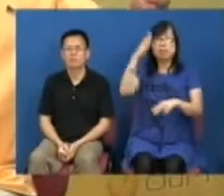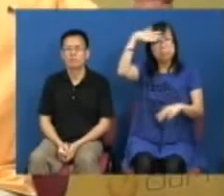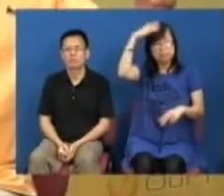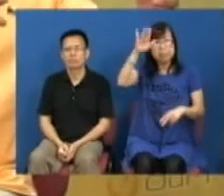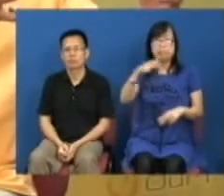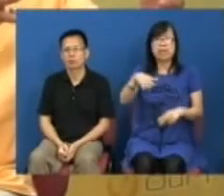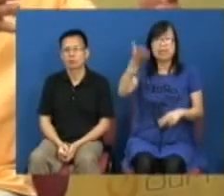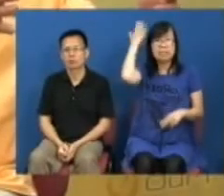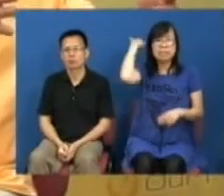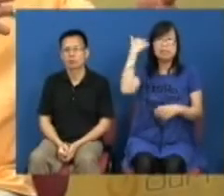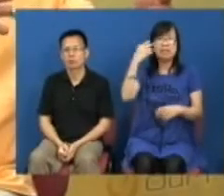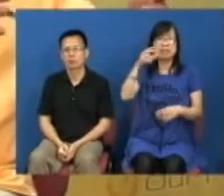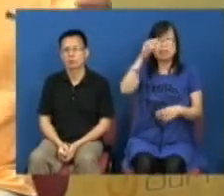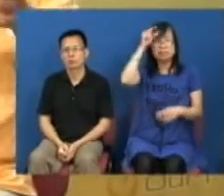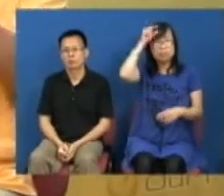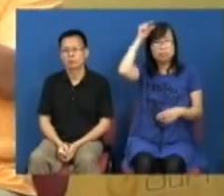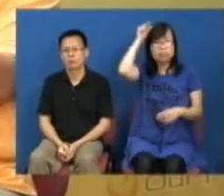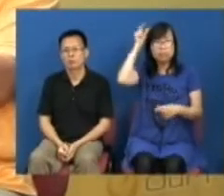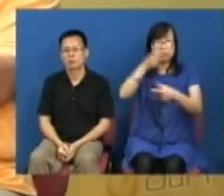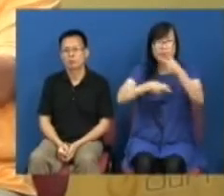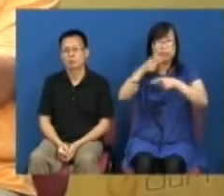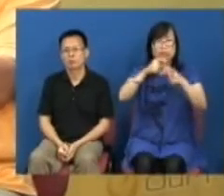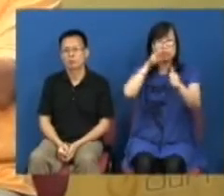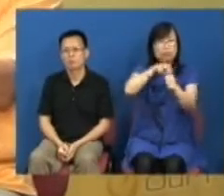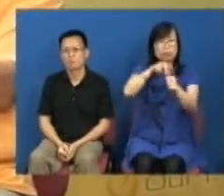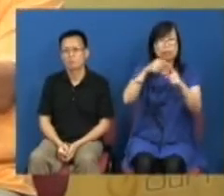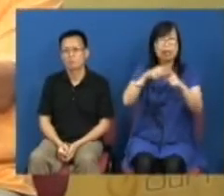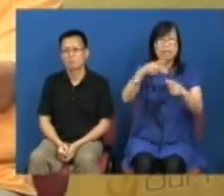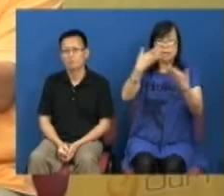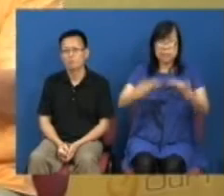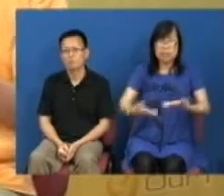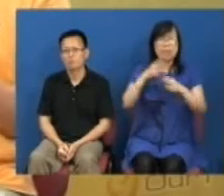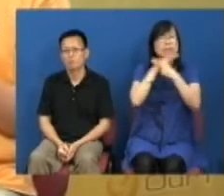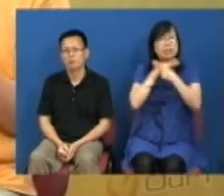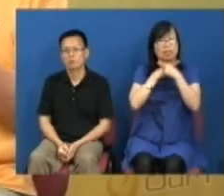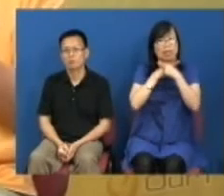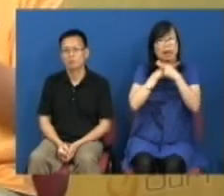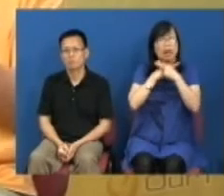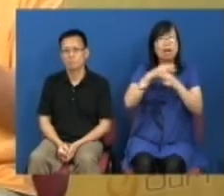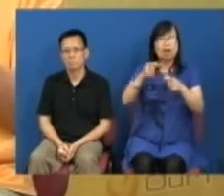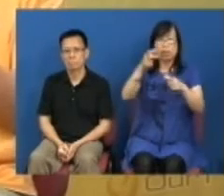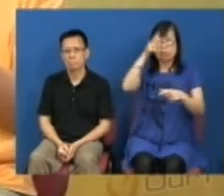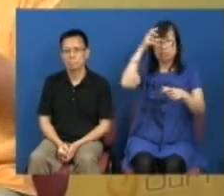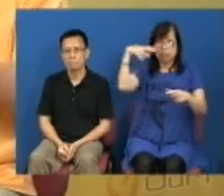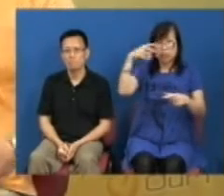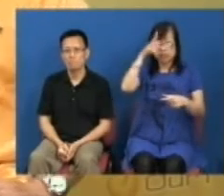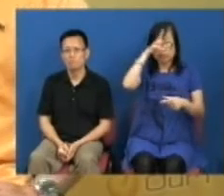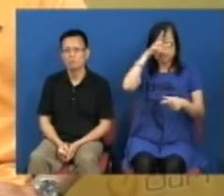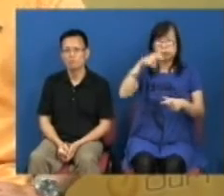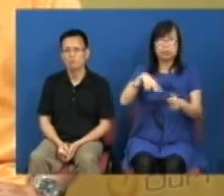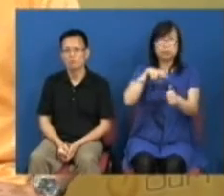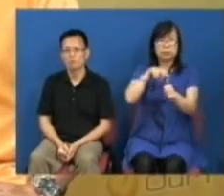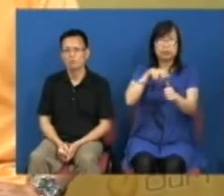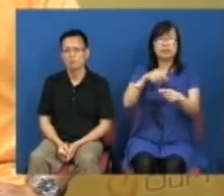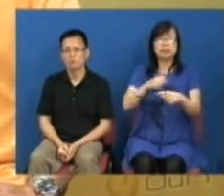以前董建华就是商人治港现在曾蔭权就是公务员治港本来曾蔭权上场之初曾经